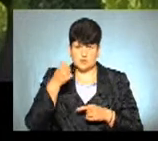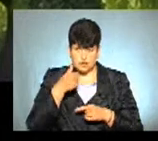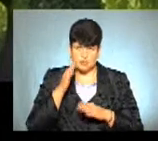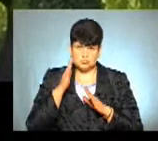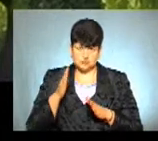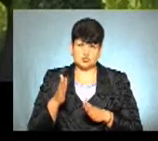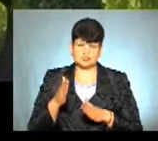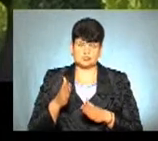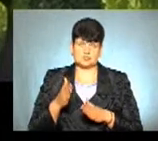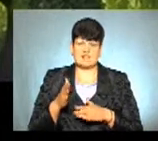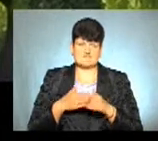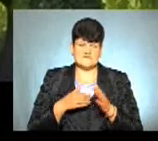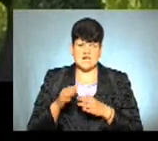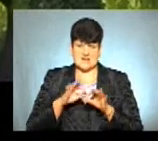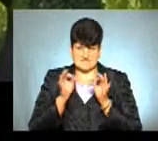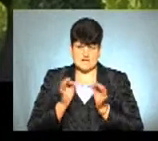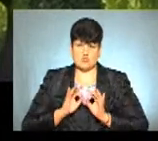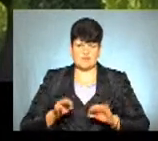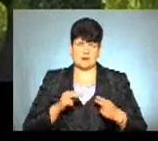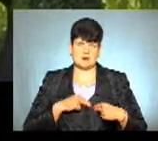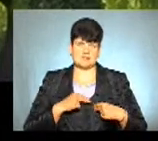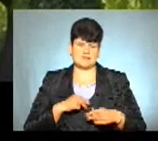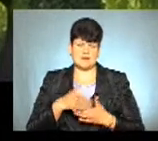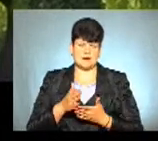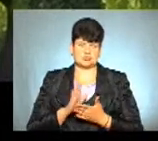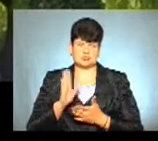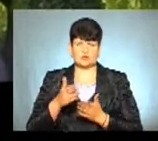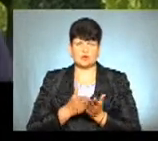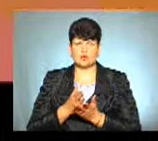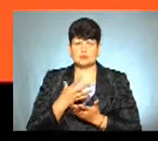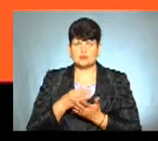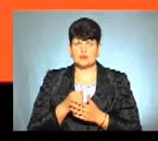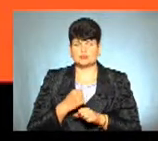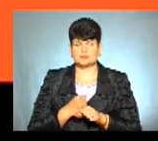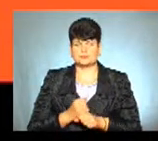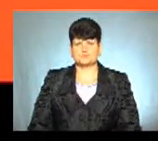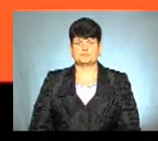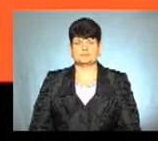такими досить кваліфікованими працівниками і якісно будуть виконувати свої функціональні обов'язки.